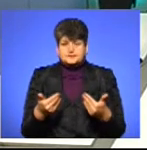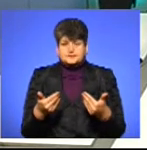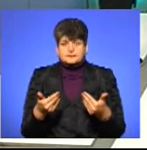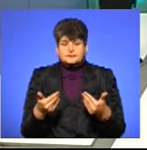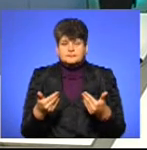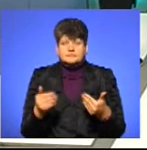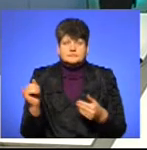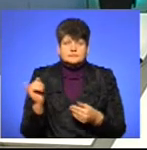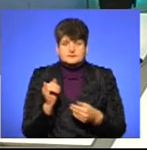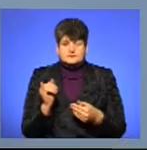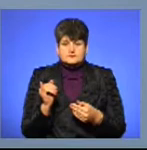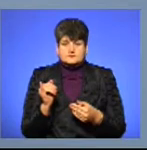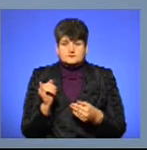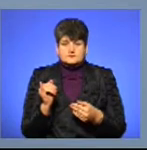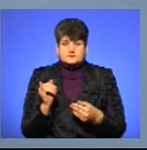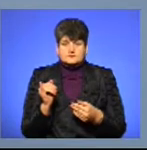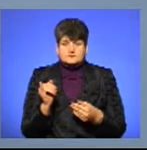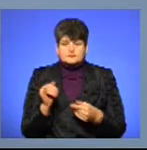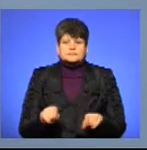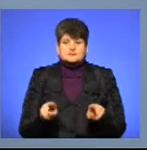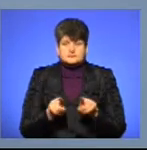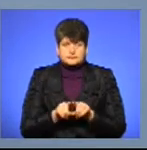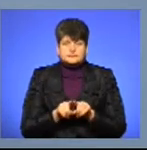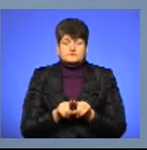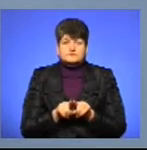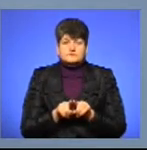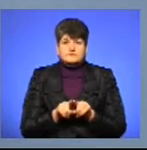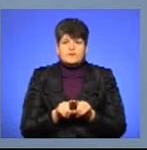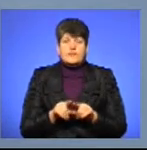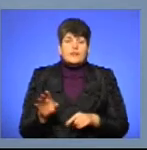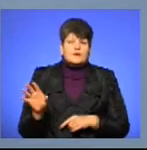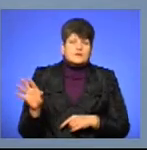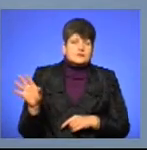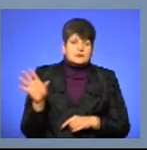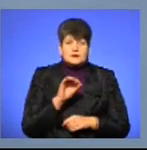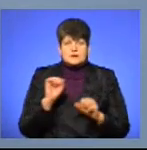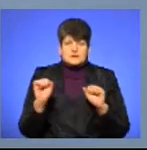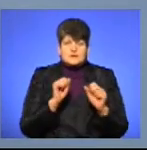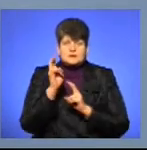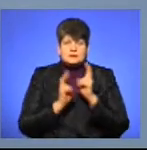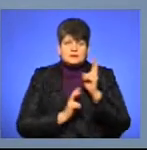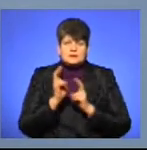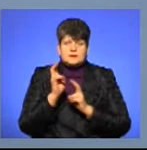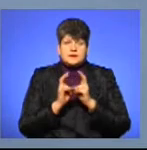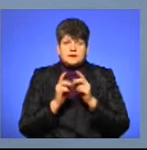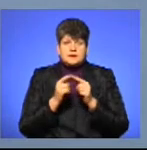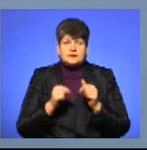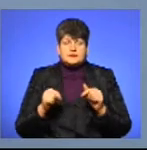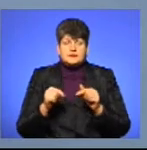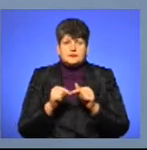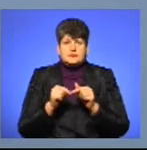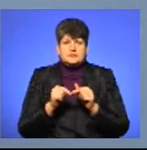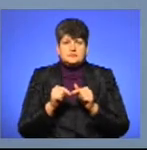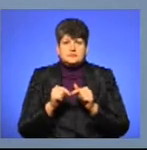так, надали. І разом з тим, так само, всім, скажімо так, керівникам підприємства, організацій,